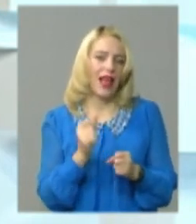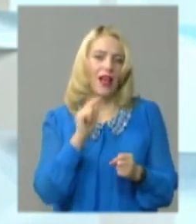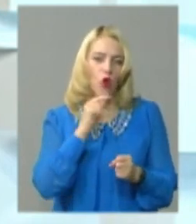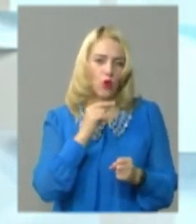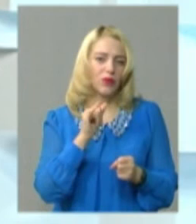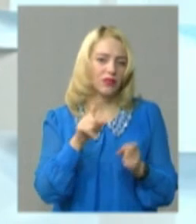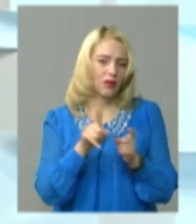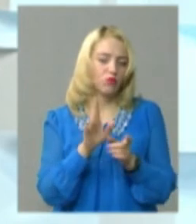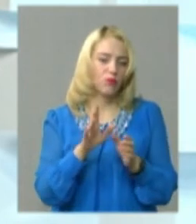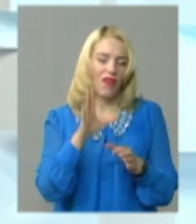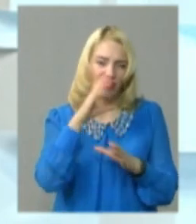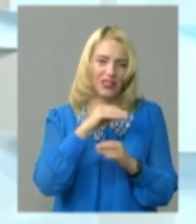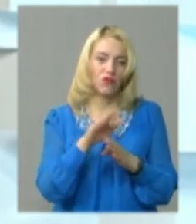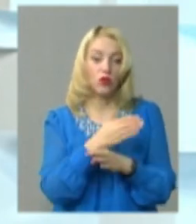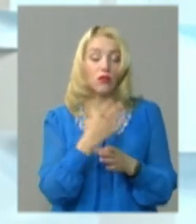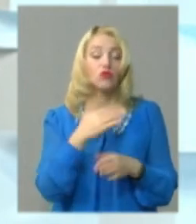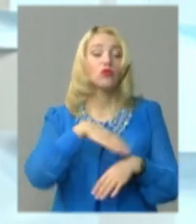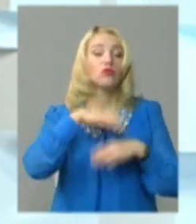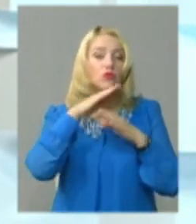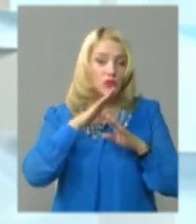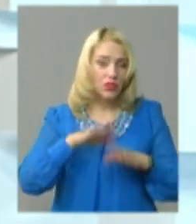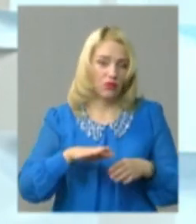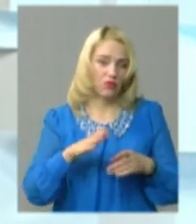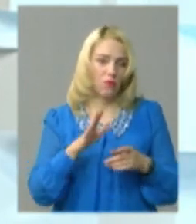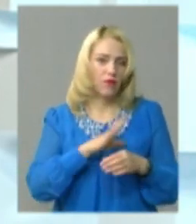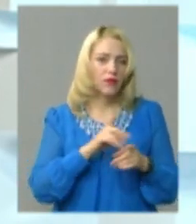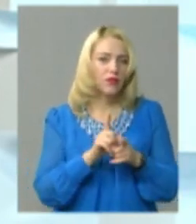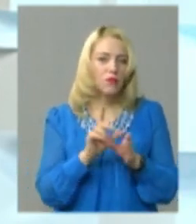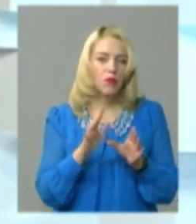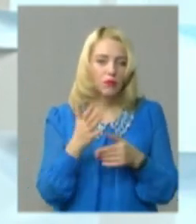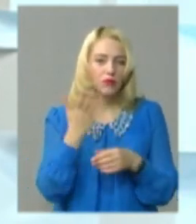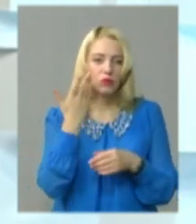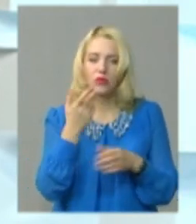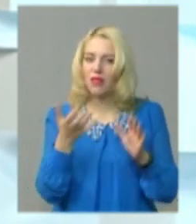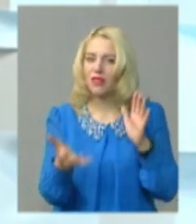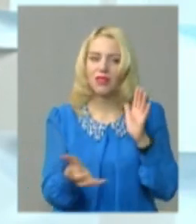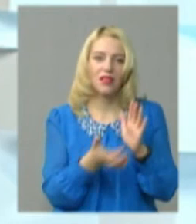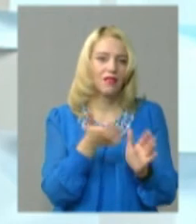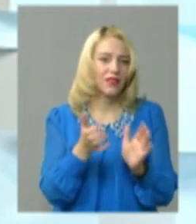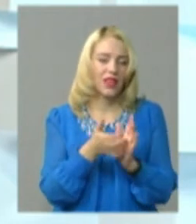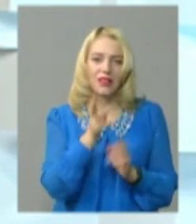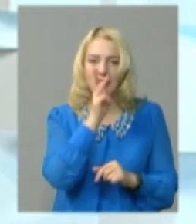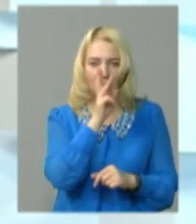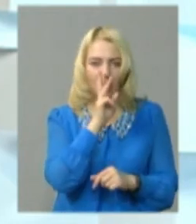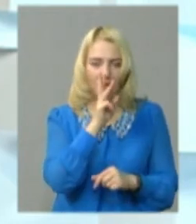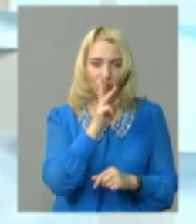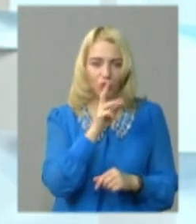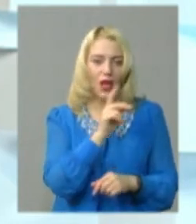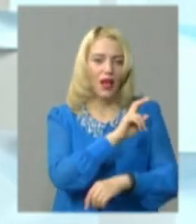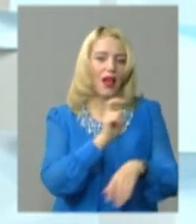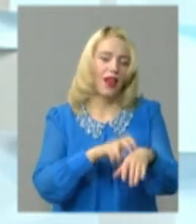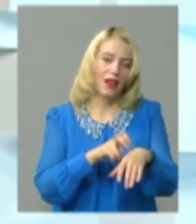ефективно його розпреділяти. Якщо буде достатньо, якщо деколи бувають такі моменти, що не вистачає на заробітну плату або